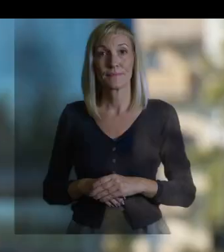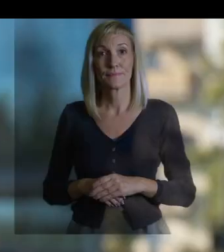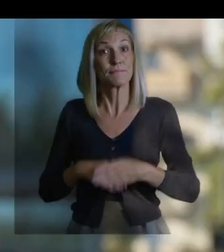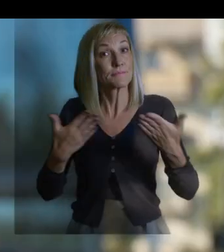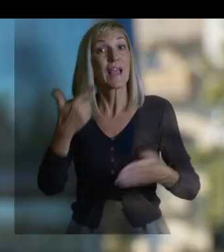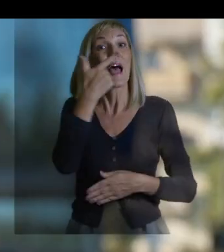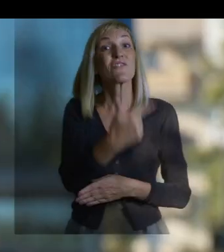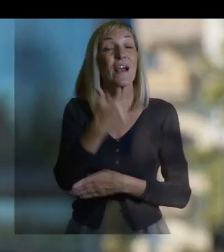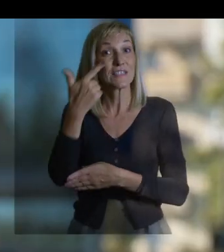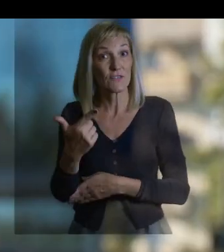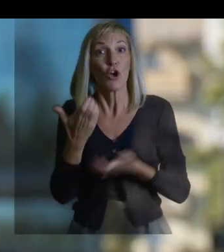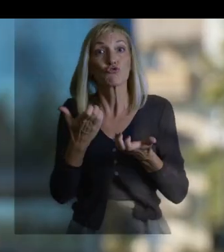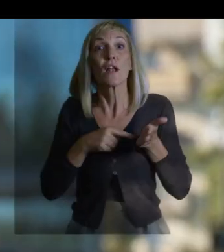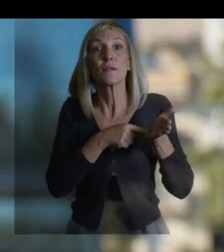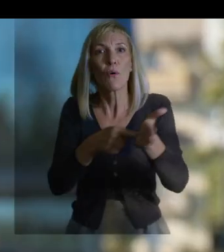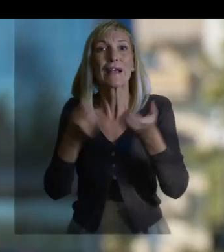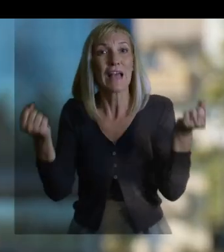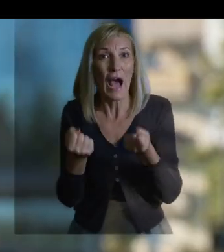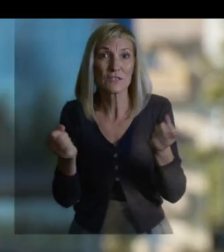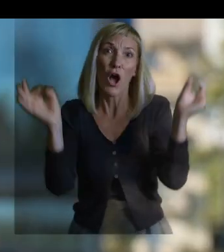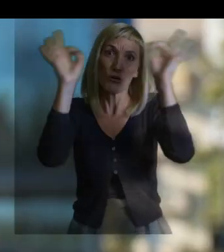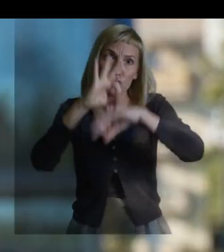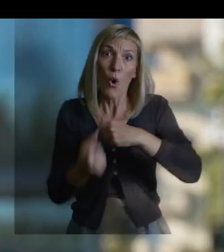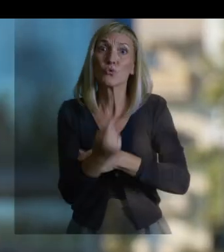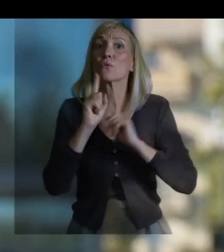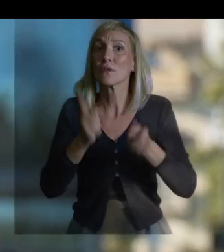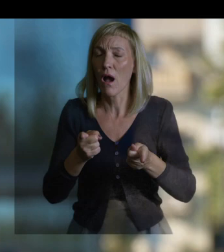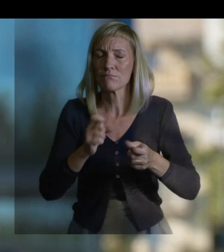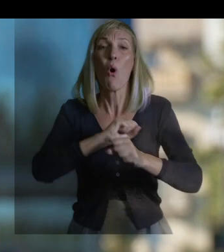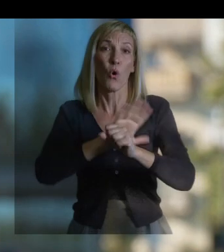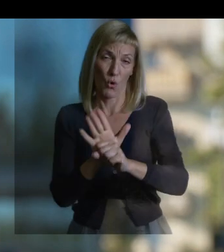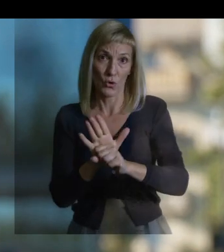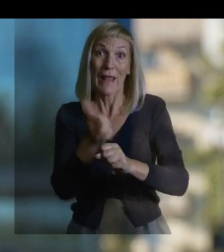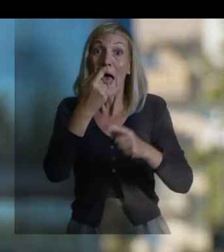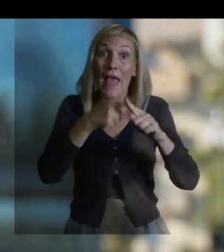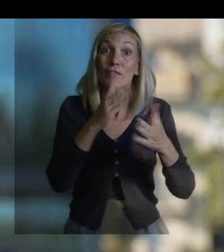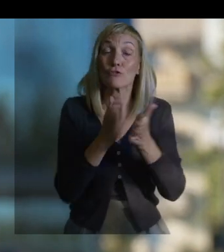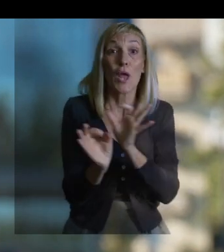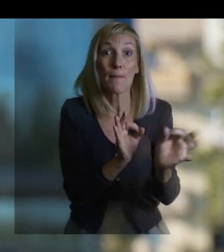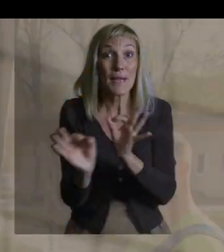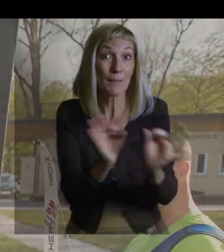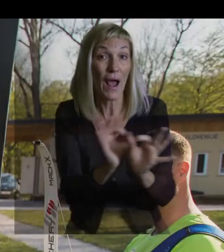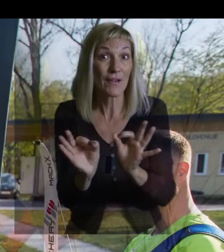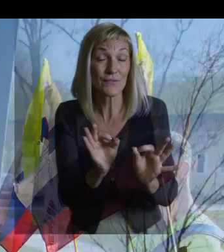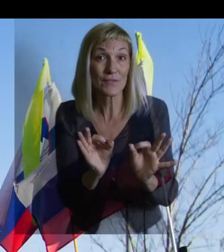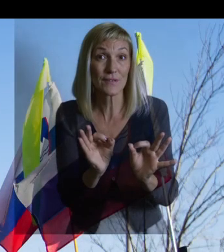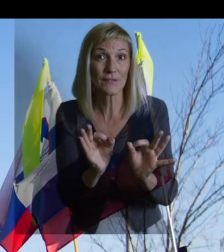Tako smo leta 2020 želeli izpeljati kampanjo nežal je prišla korona. Naredili smo en delček, en delček je bil,